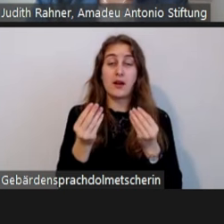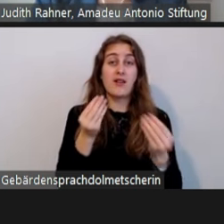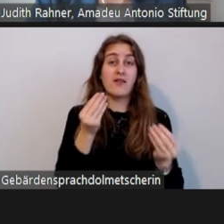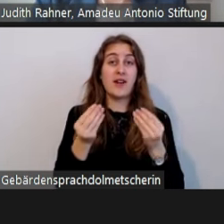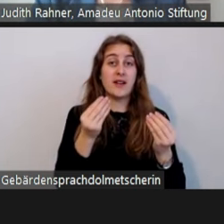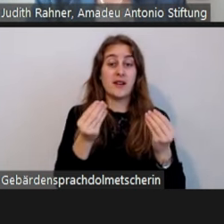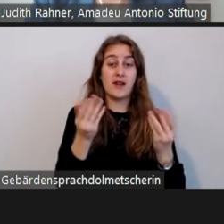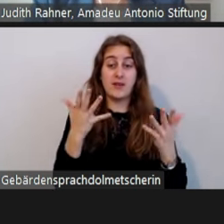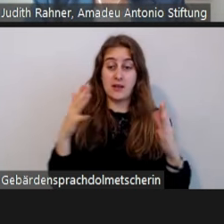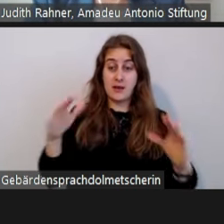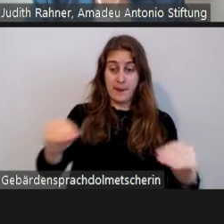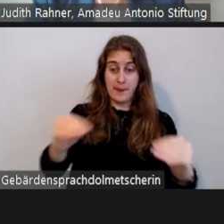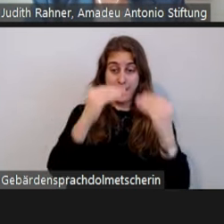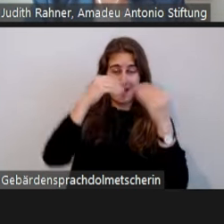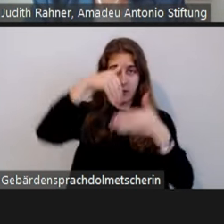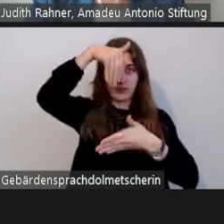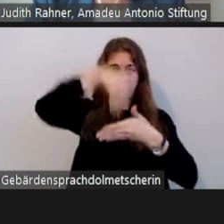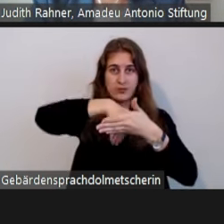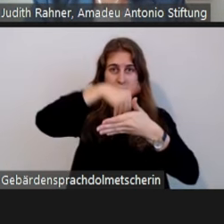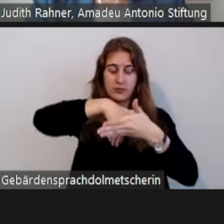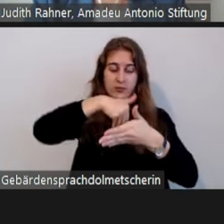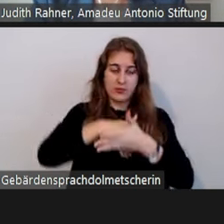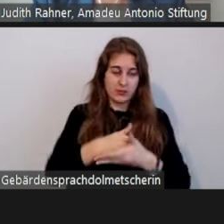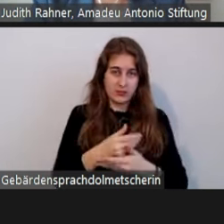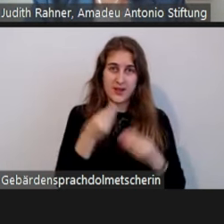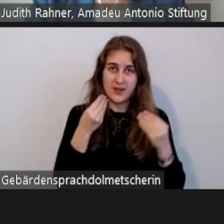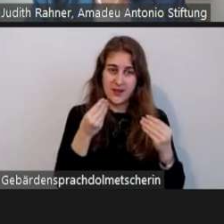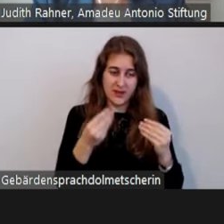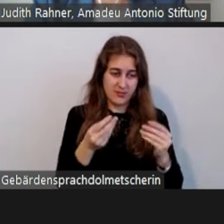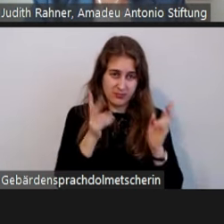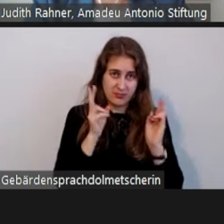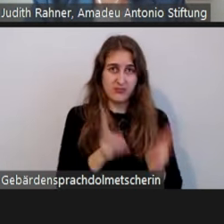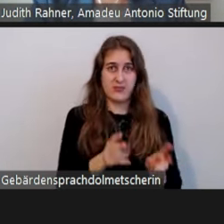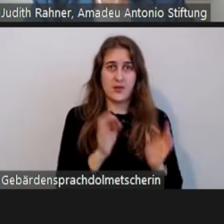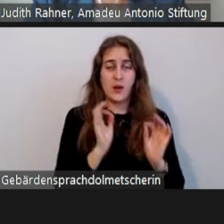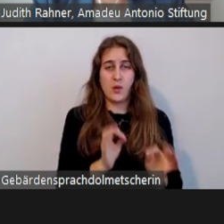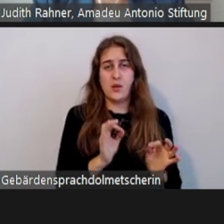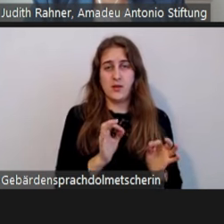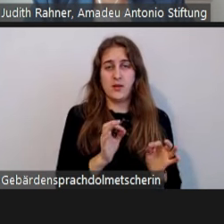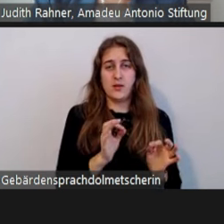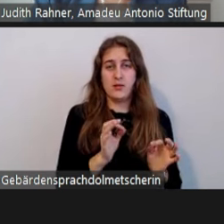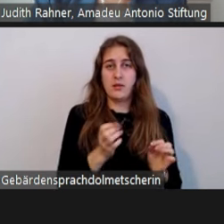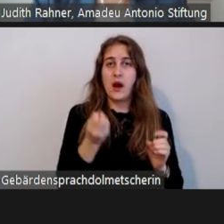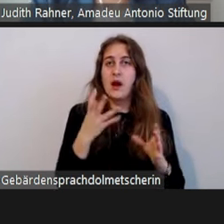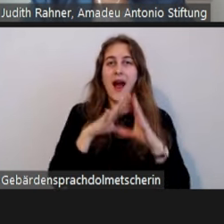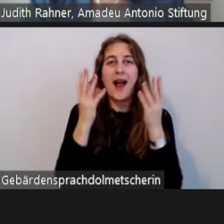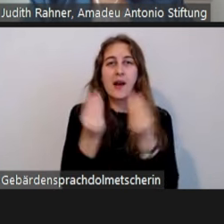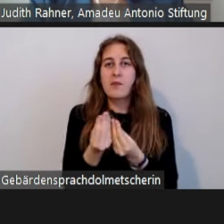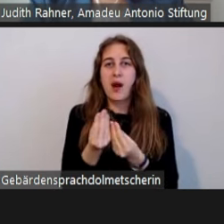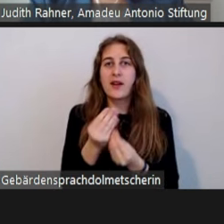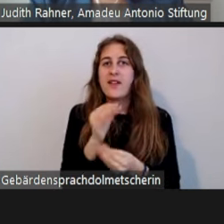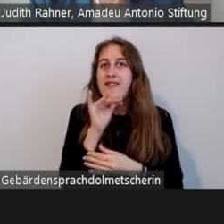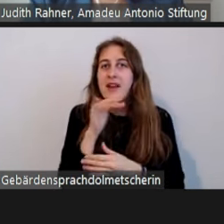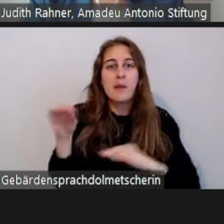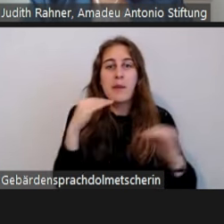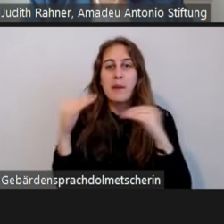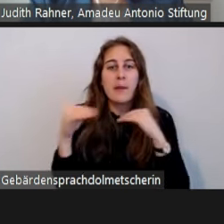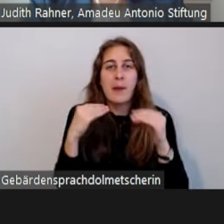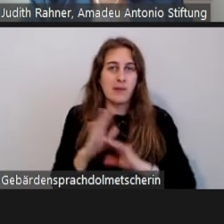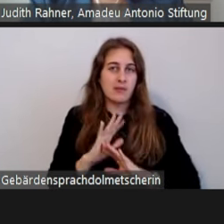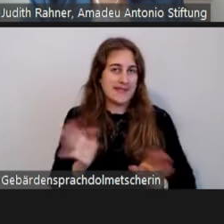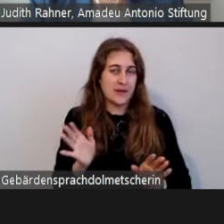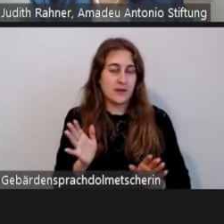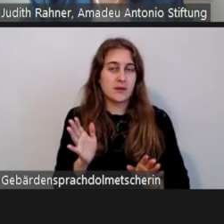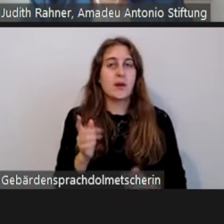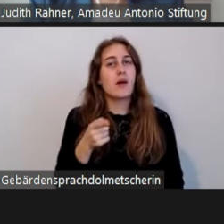wenn sie von der Quantität abgenommen haben, auch gesehen, dass da auch schon ein Sensibilisierungseffekt sozusagen bei den Nutzenden zum Thema